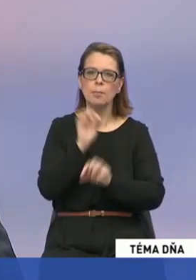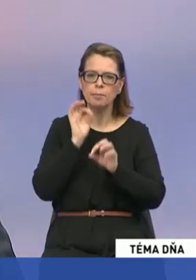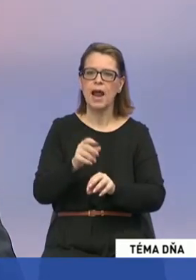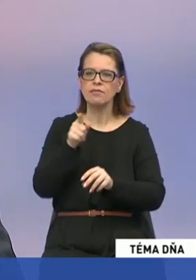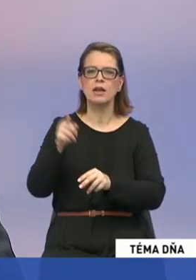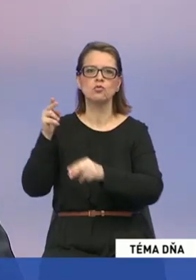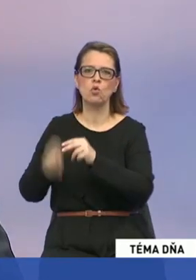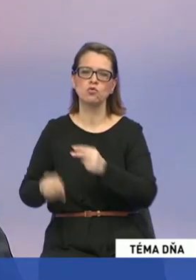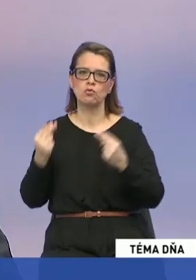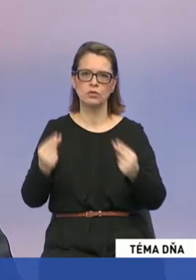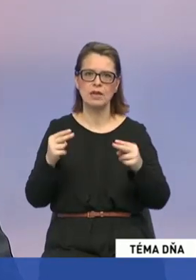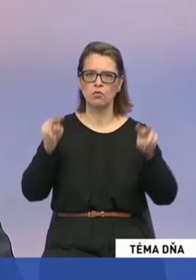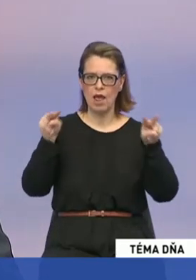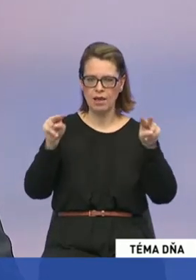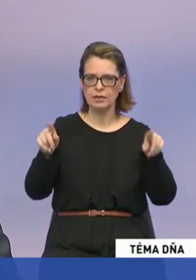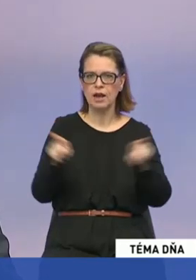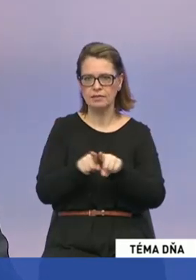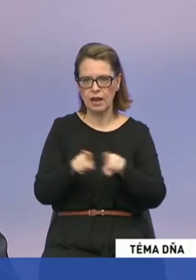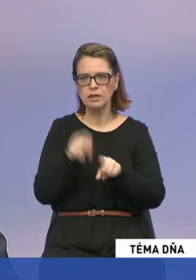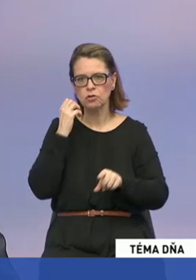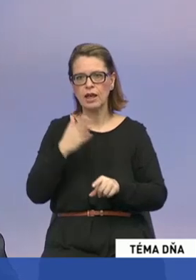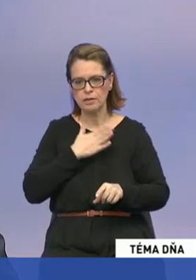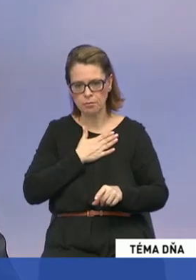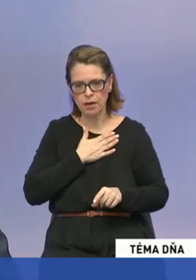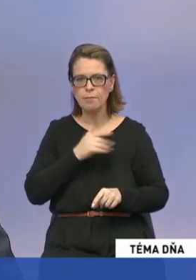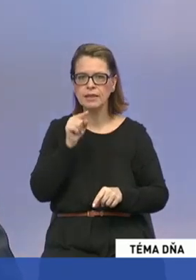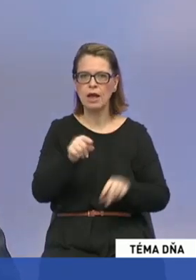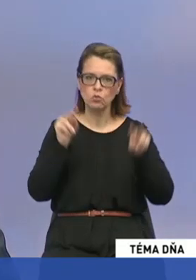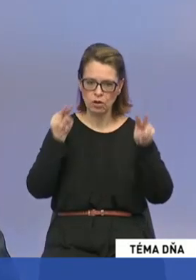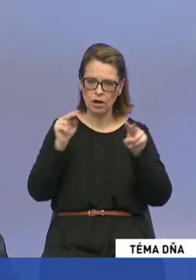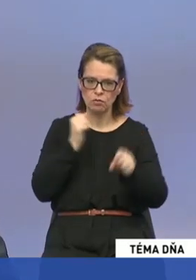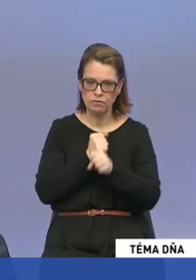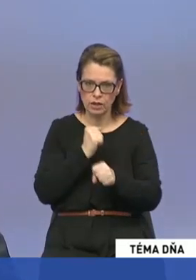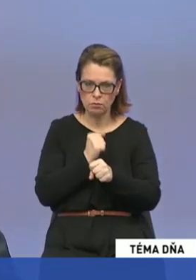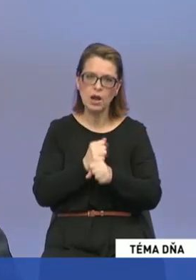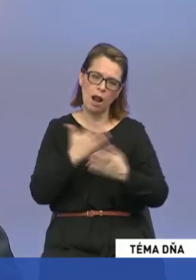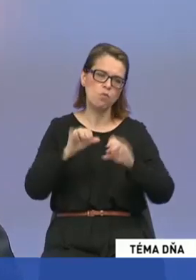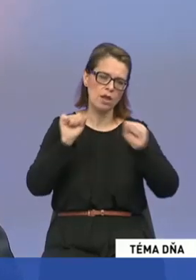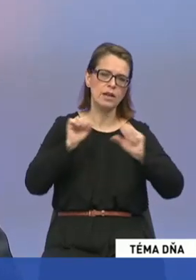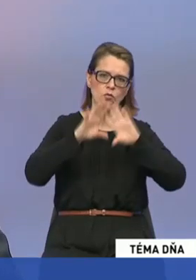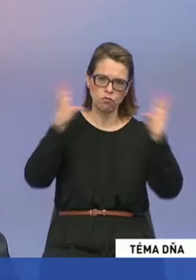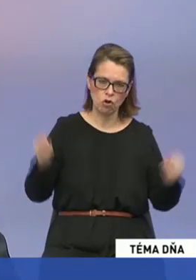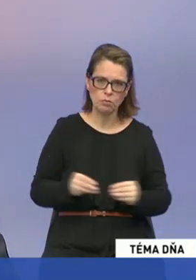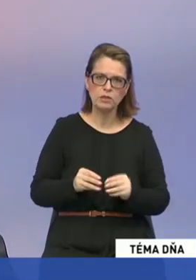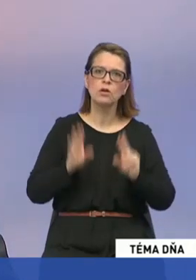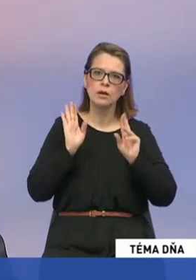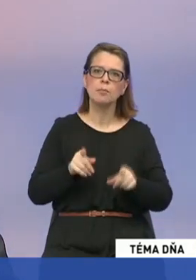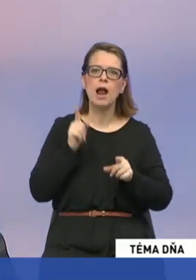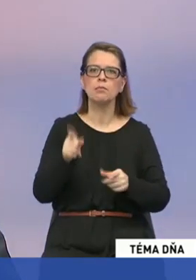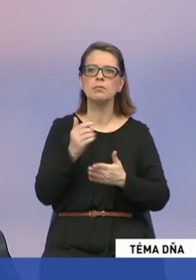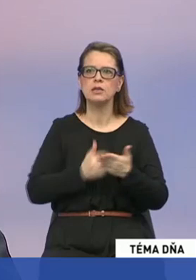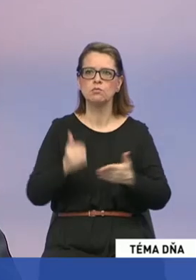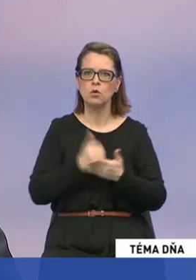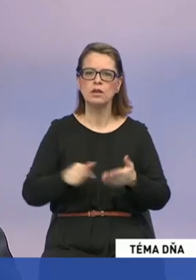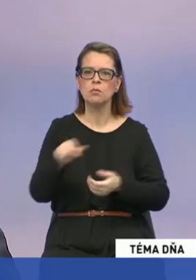koncovú cenu elektriny. A takisto, ak máme takúto elektrínu výrobenú alebo energiu vo všeobecnosti, tak mala by byť spotrebovaná v